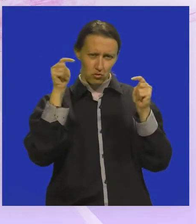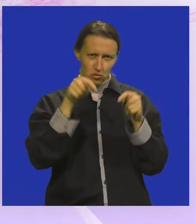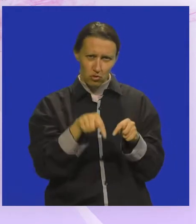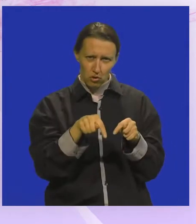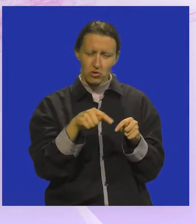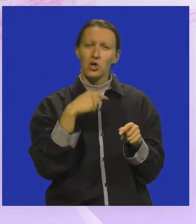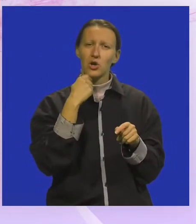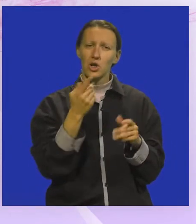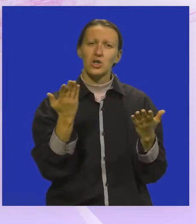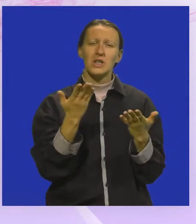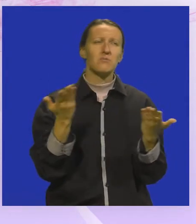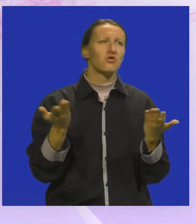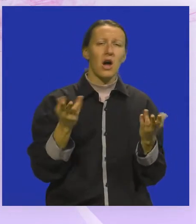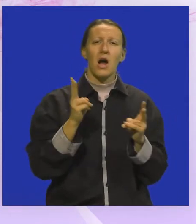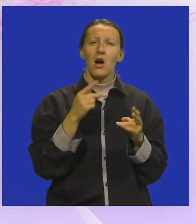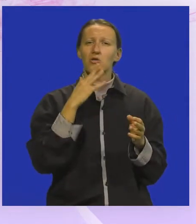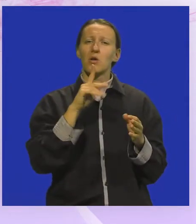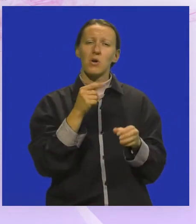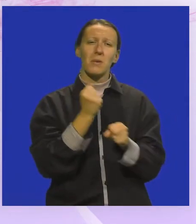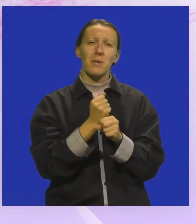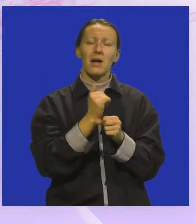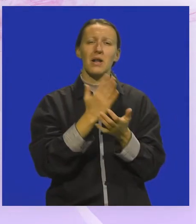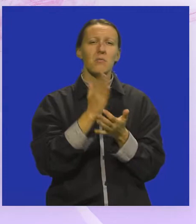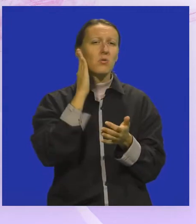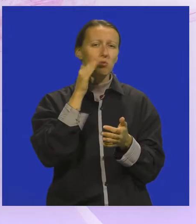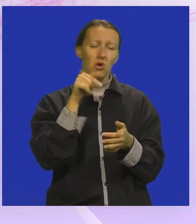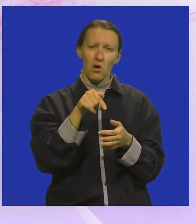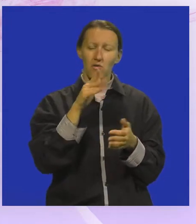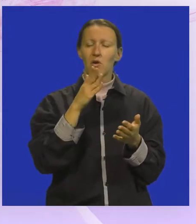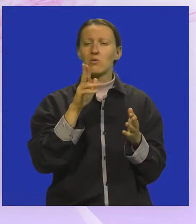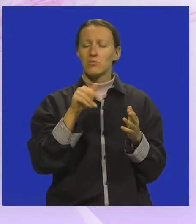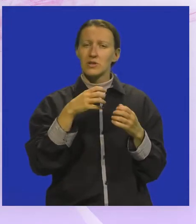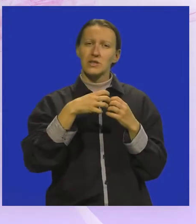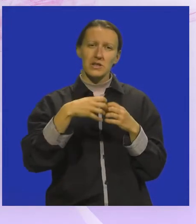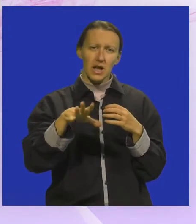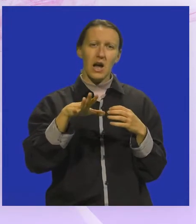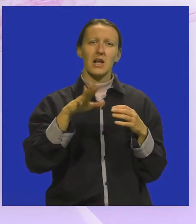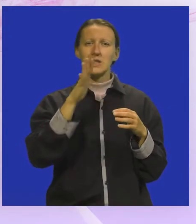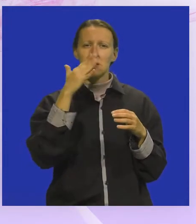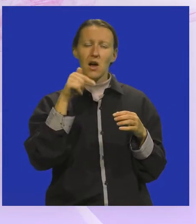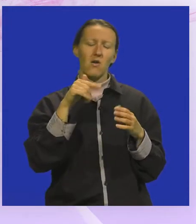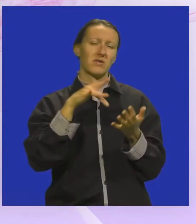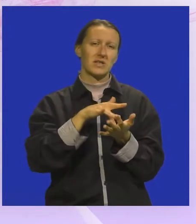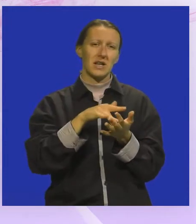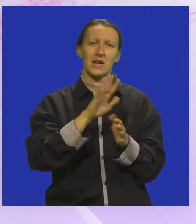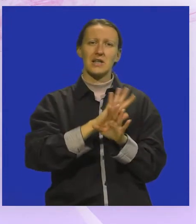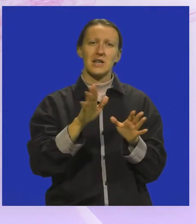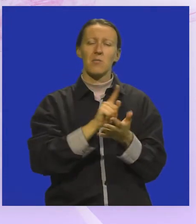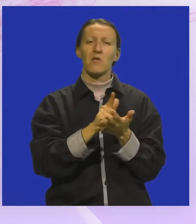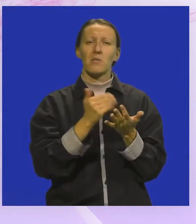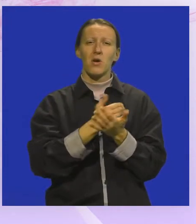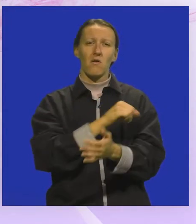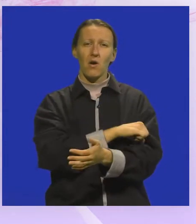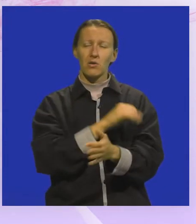reći nam di smo, šta smo i što nam je činiti da bi u buduće ova ladonja bila sjaj ove place, ne samo za vrijeme